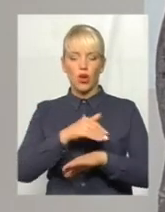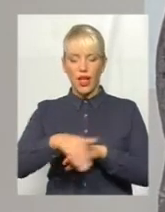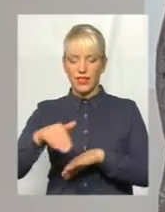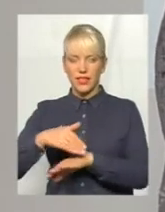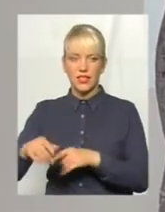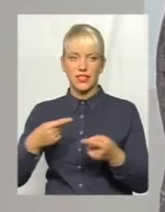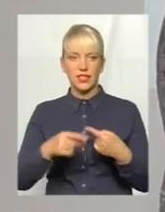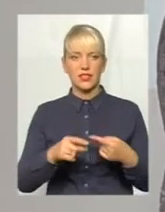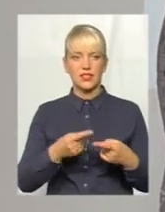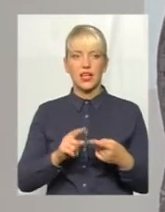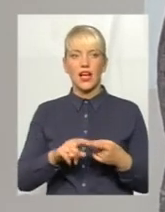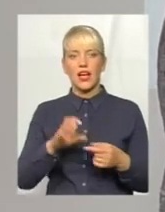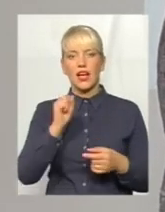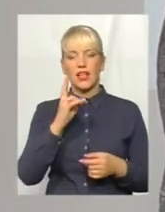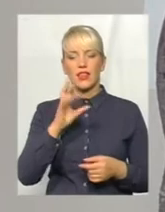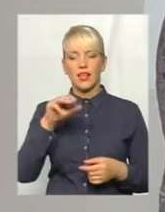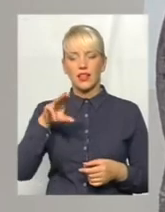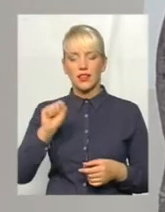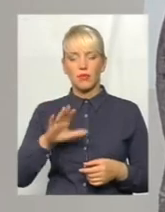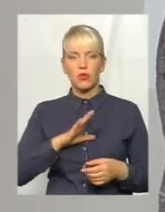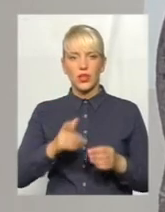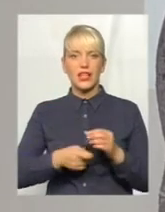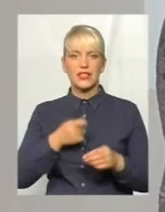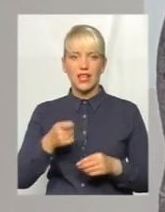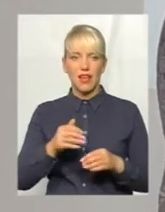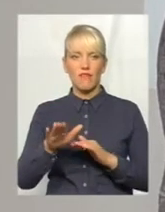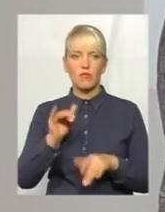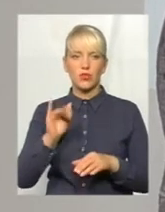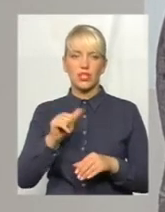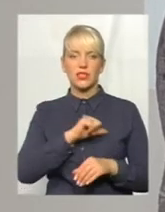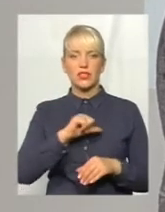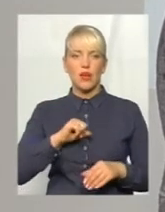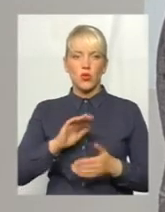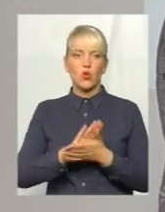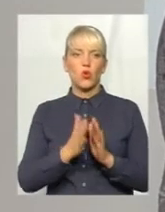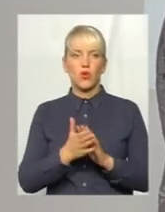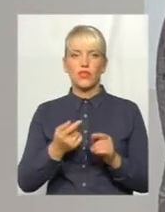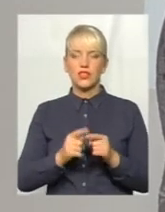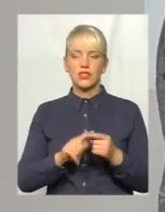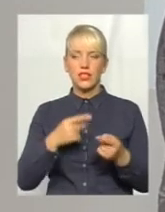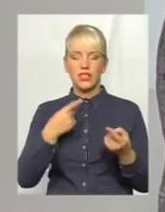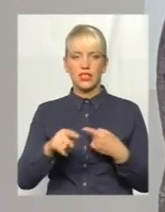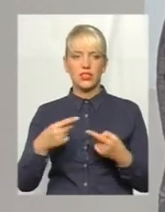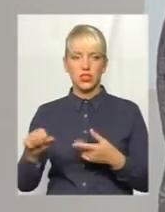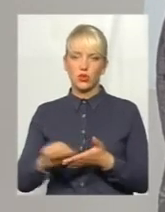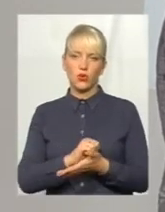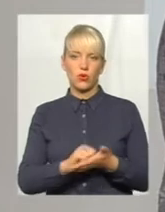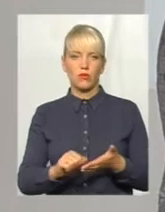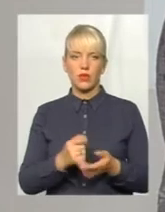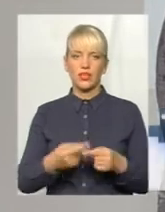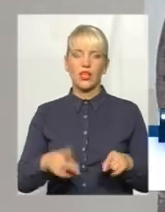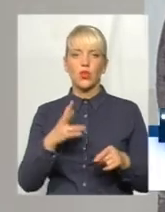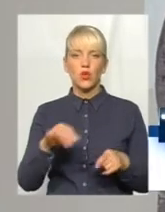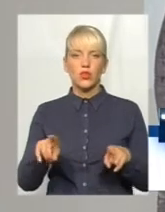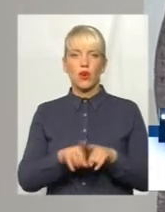позичальника. А анкета заяви позичальника і сам договір – це не є один і той самий документ. Такого,